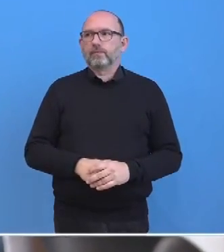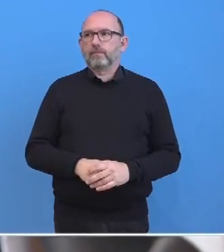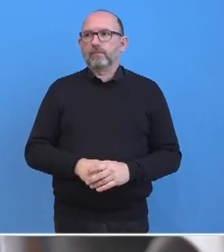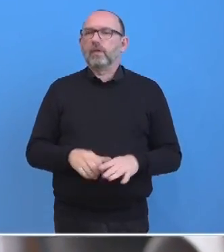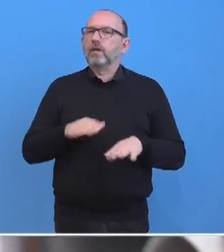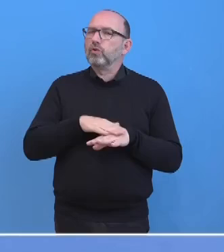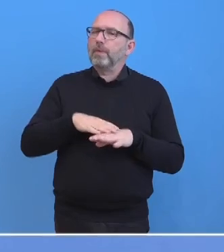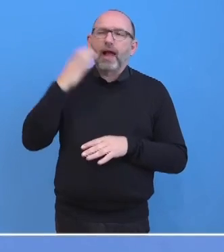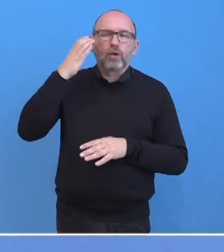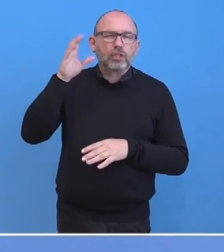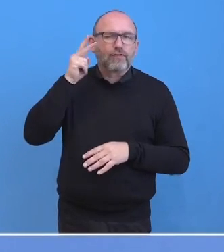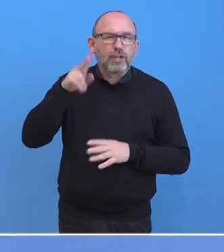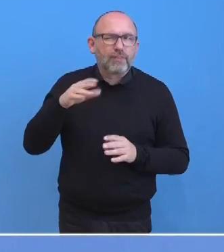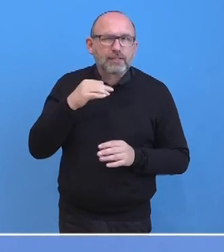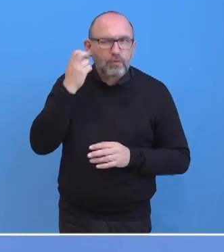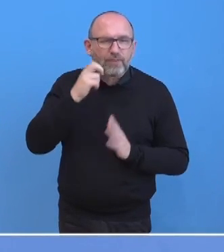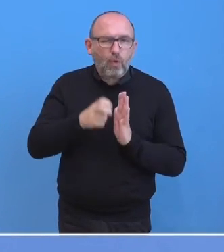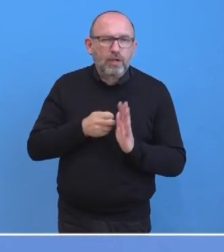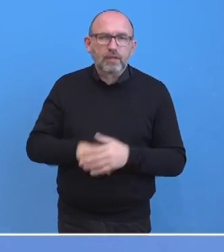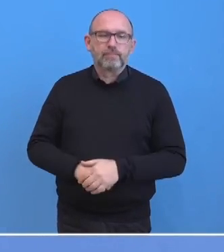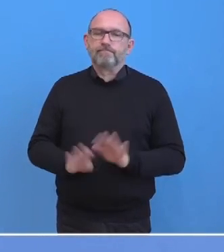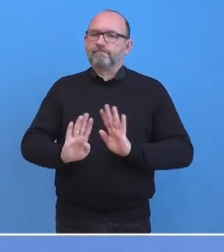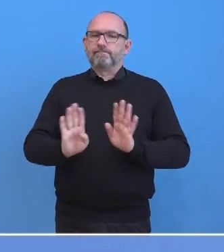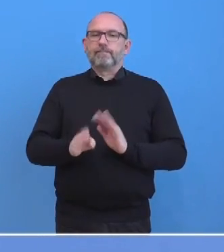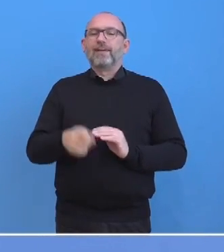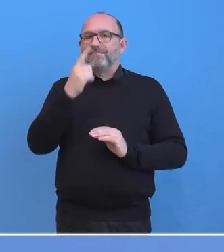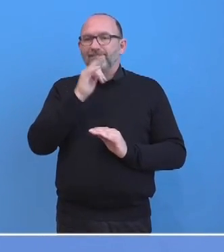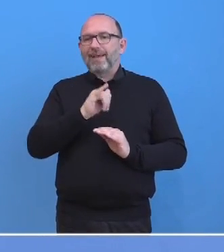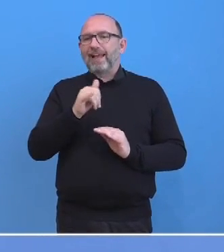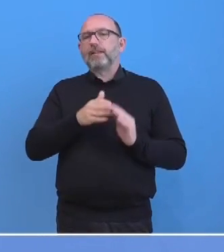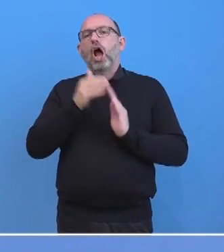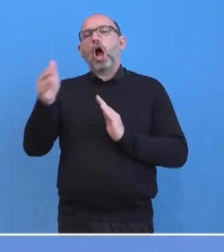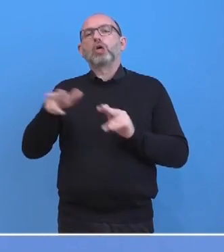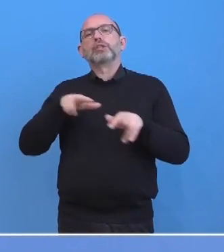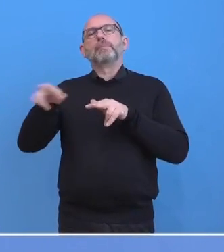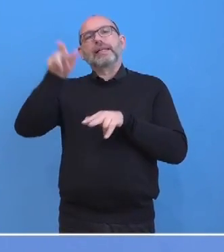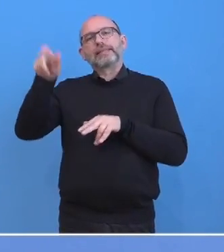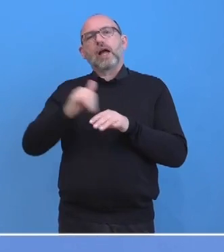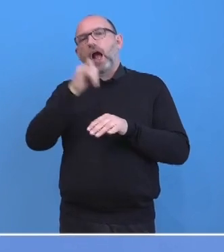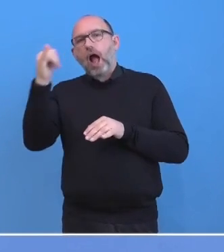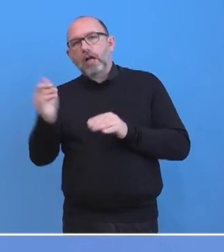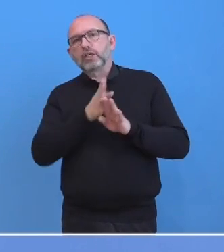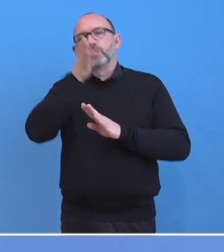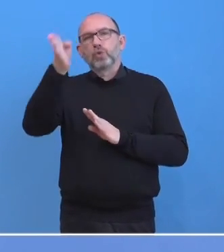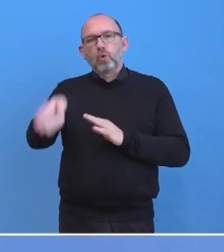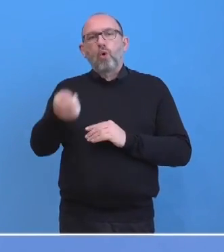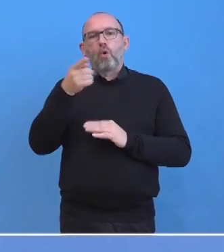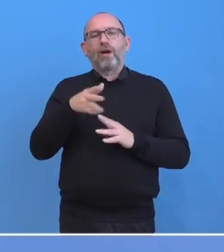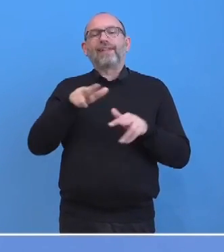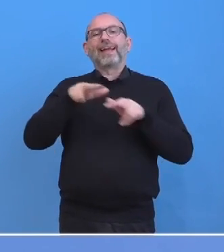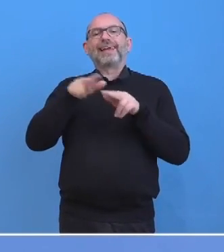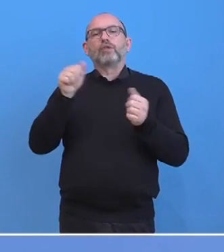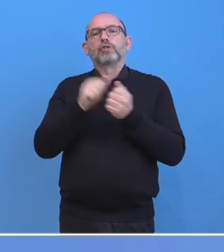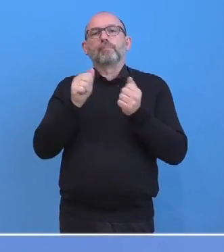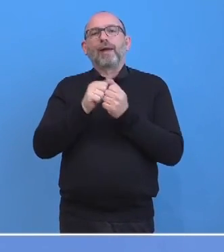mitbekommen? Wir kündigen Besuche oder Reisen des Außenministers dann an in der Regierungspressekonferenz,